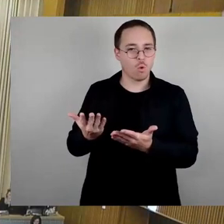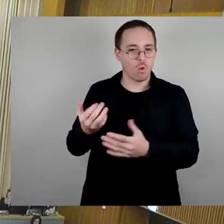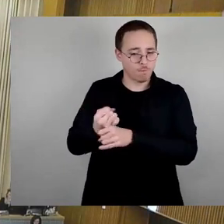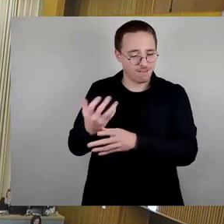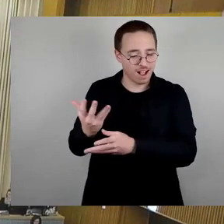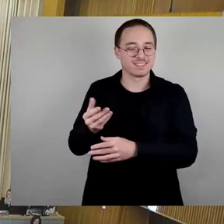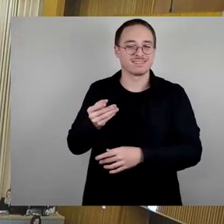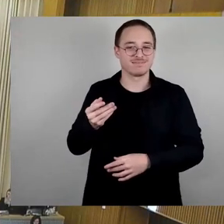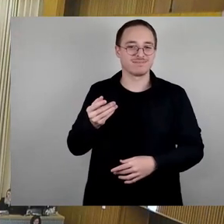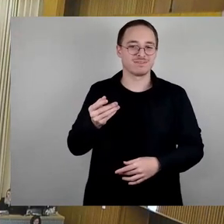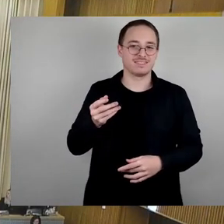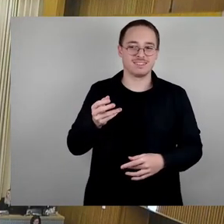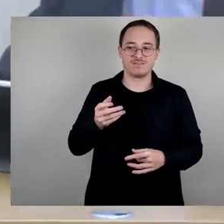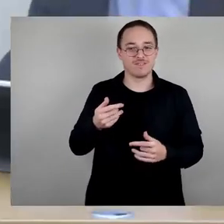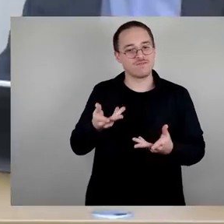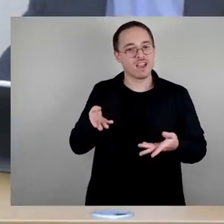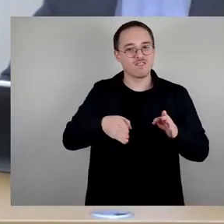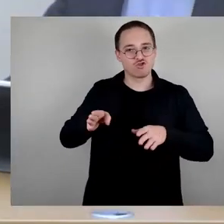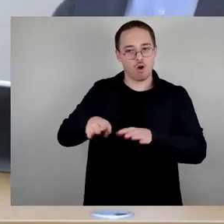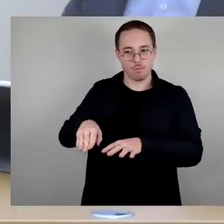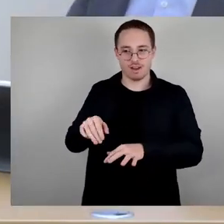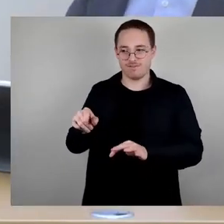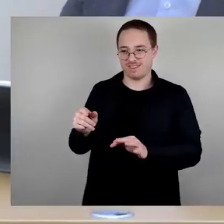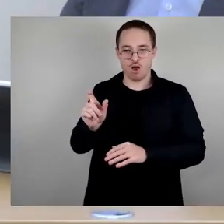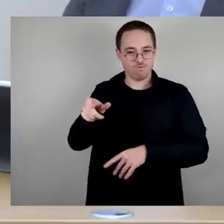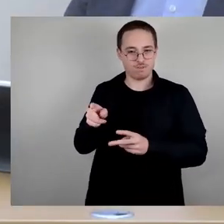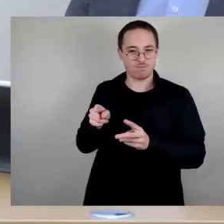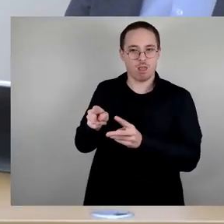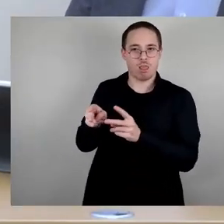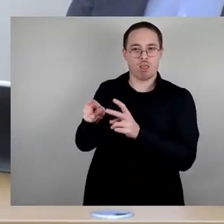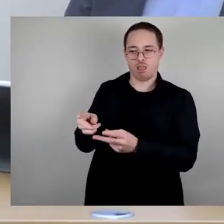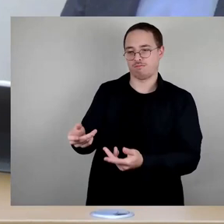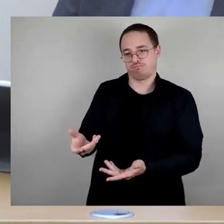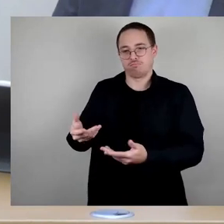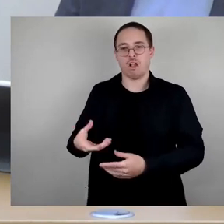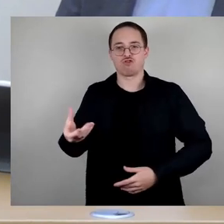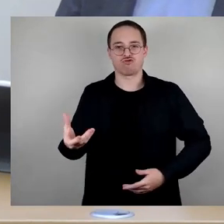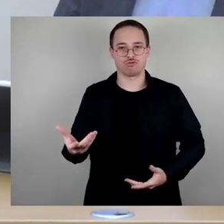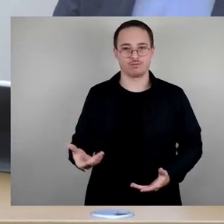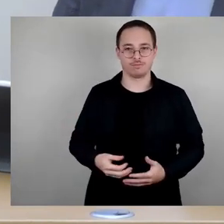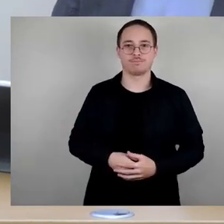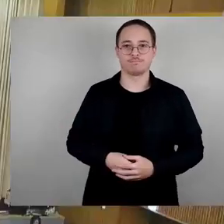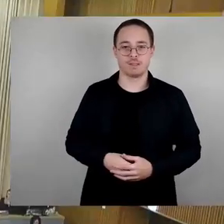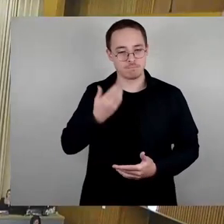Okay, das werden wir machen. Und wir kommen jetzt zur Einbringung gleich des Änderungsantrags. Herr Rentsch,